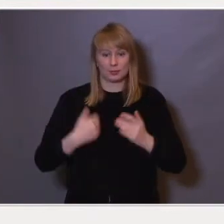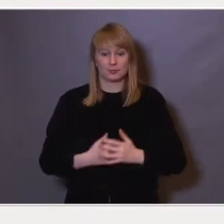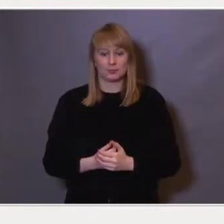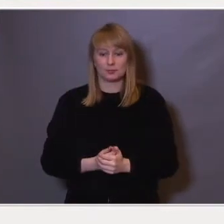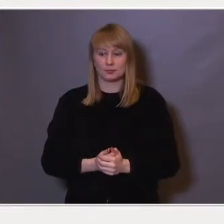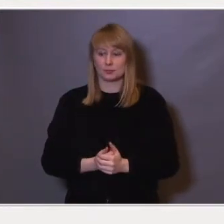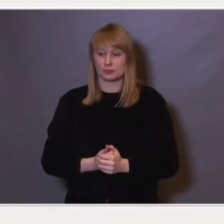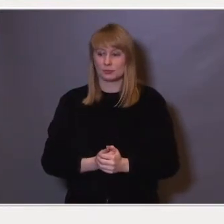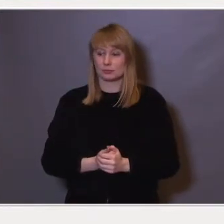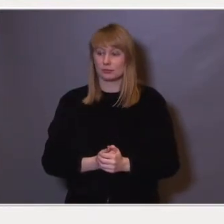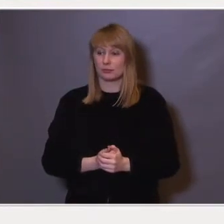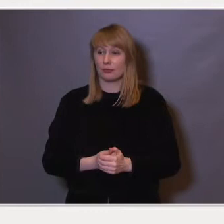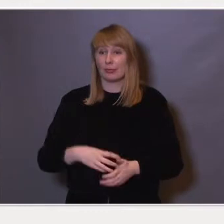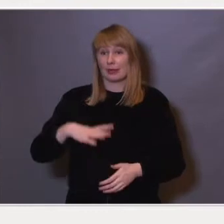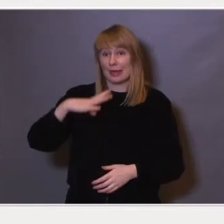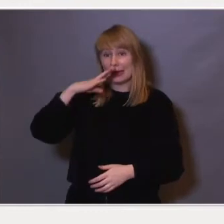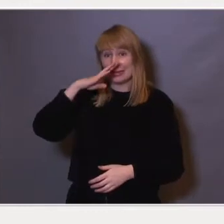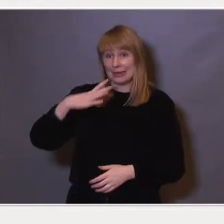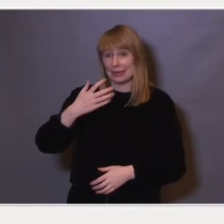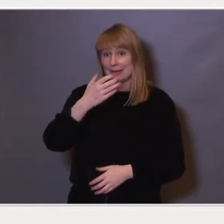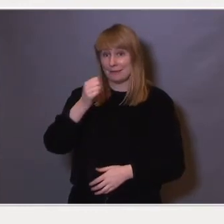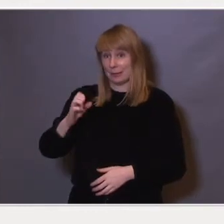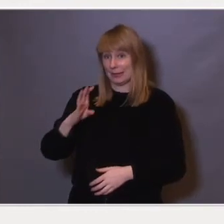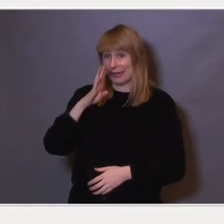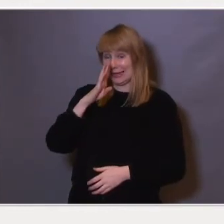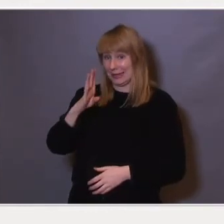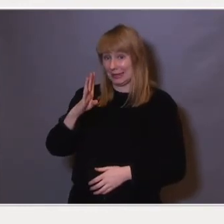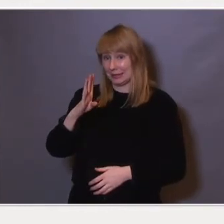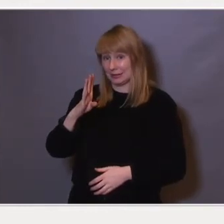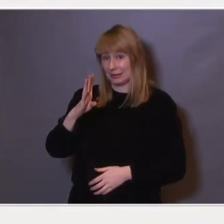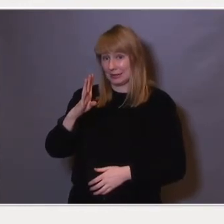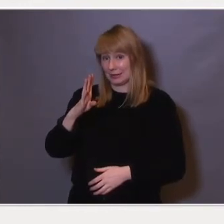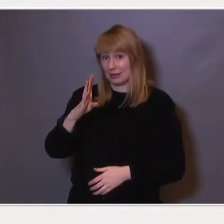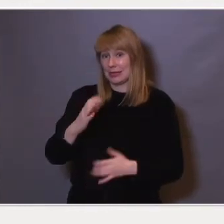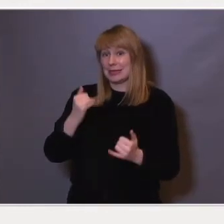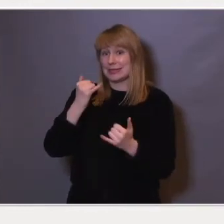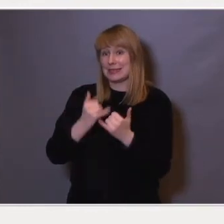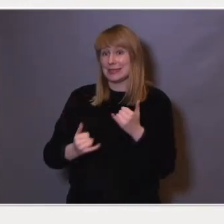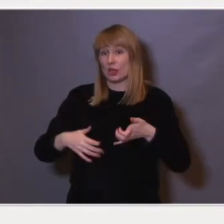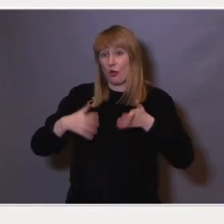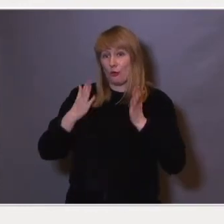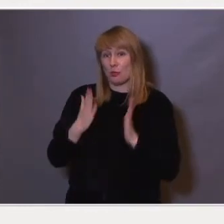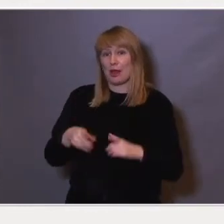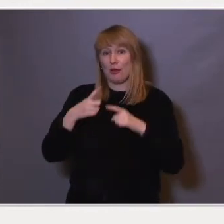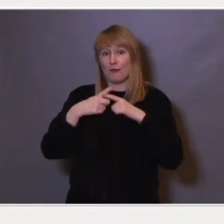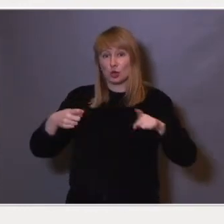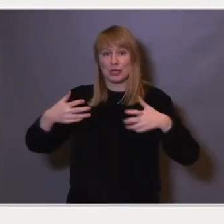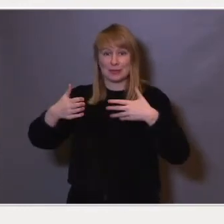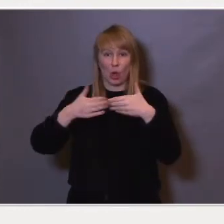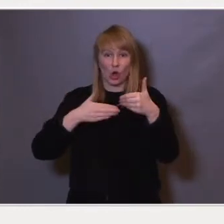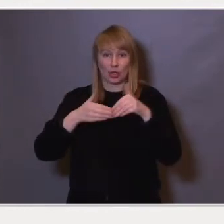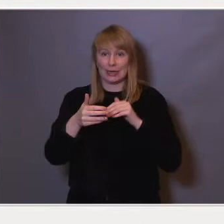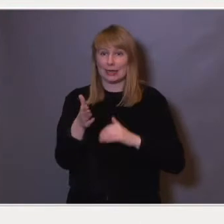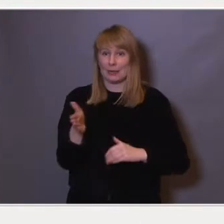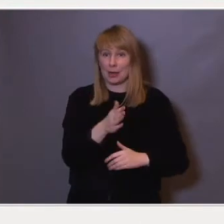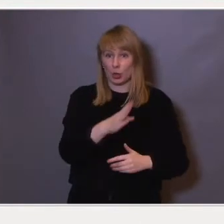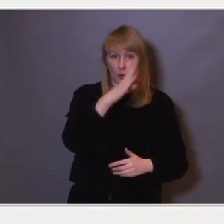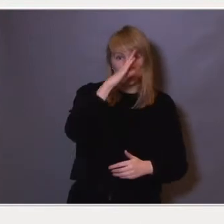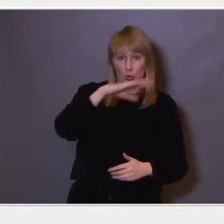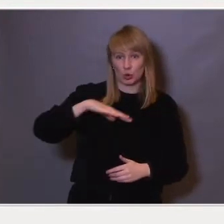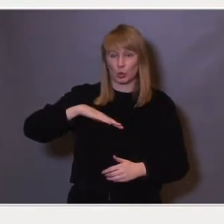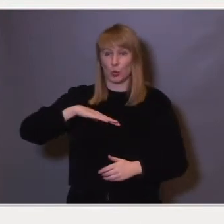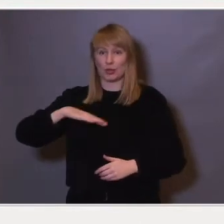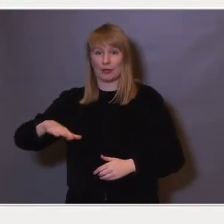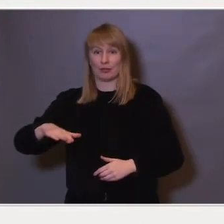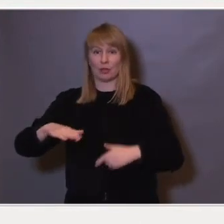I først i 1959 ble den siste formelle forskjellsbehandlingen mellom gutter og jenter